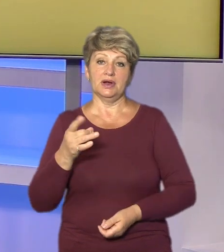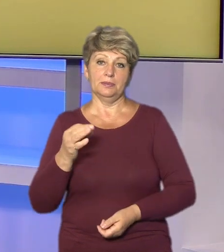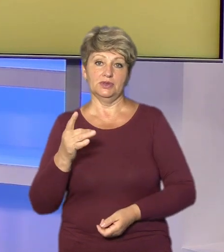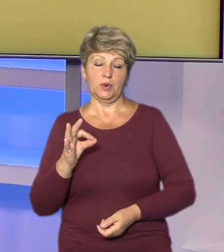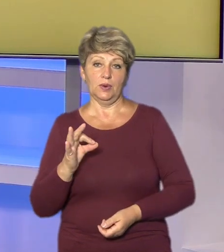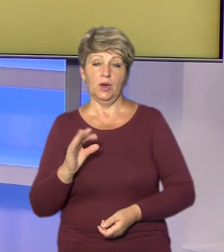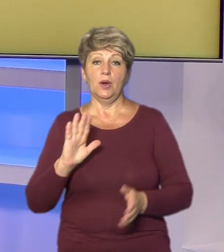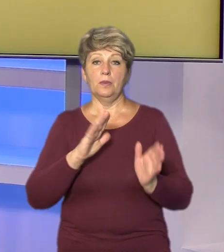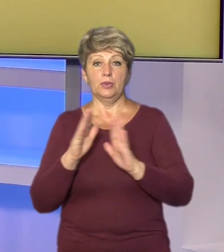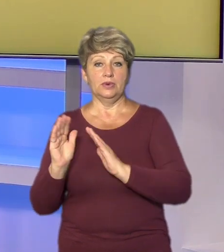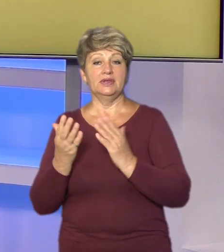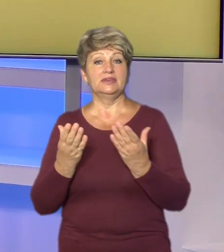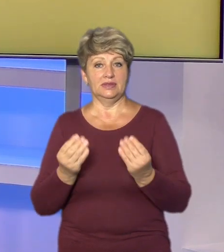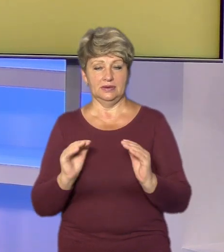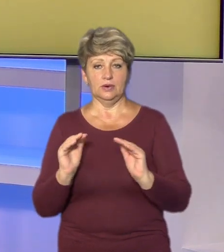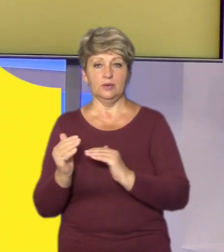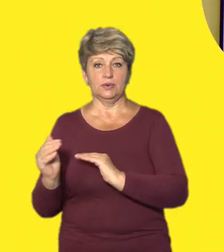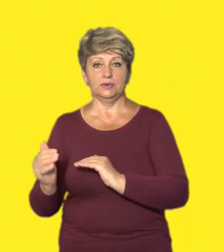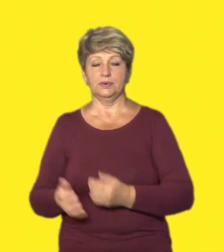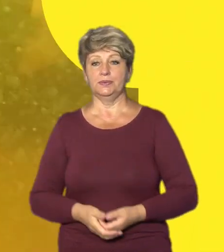Абраменко. Про події дня – коротко.